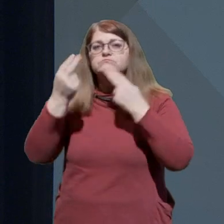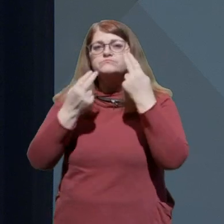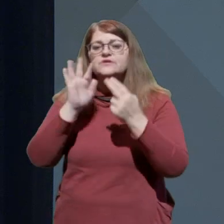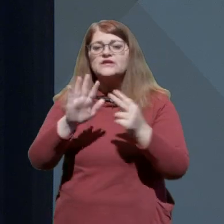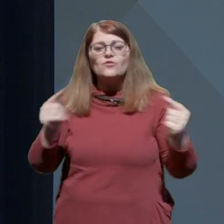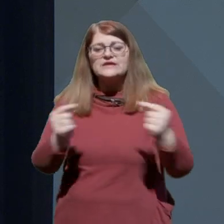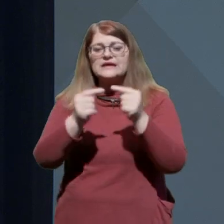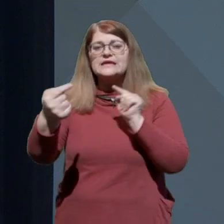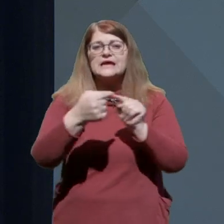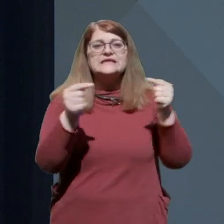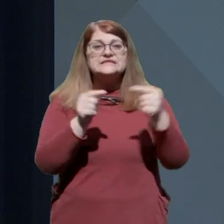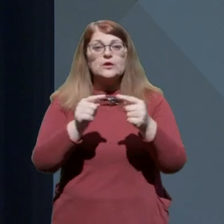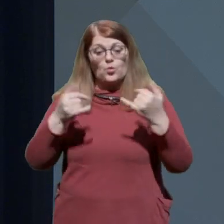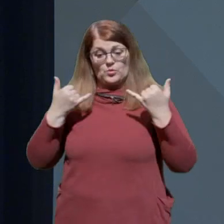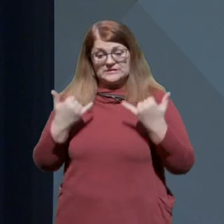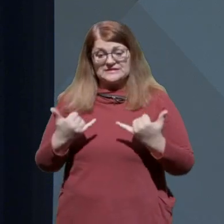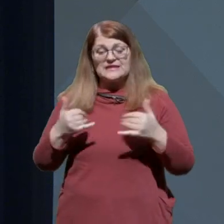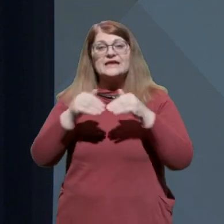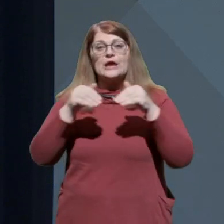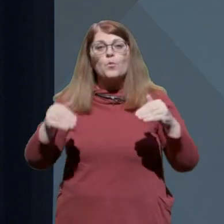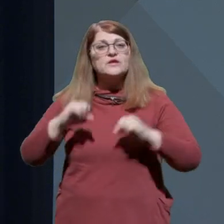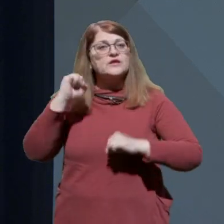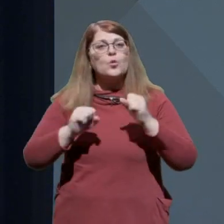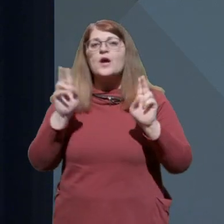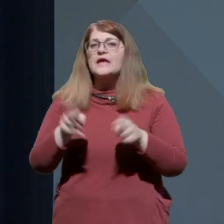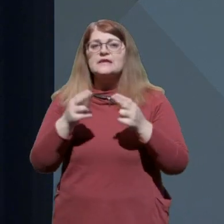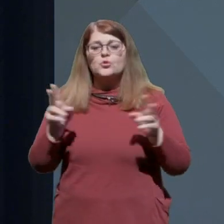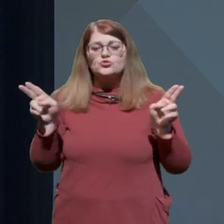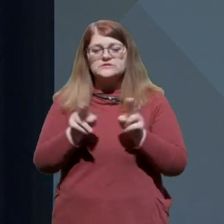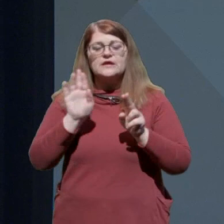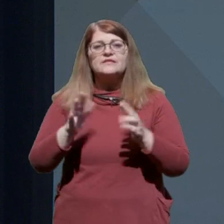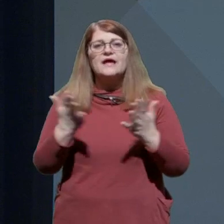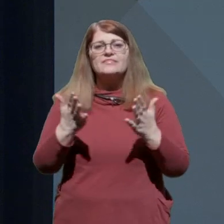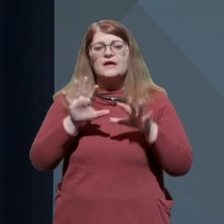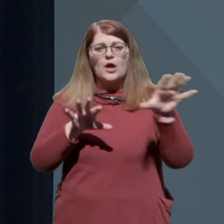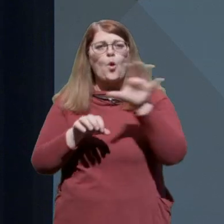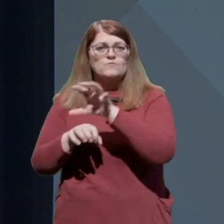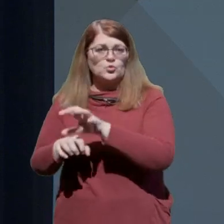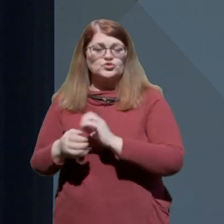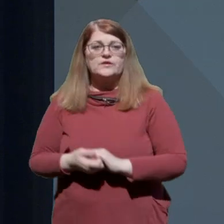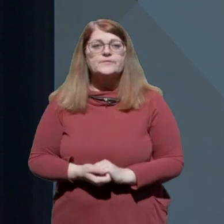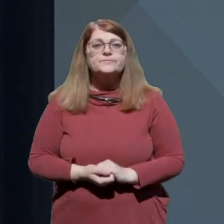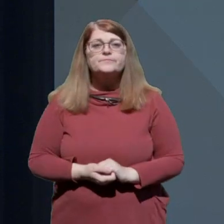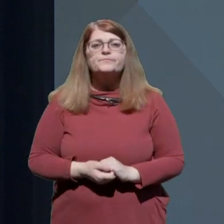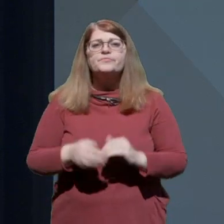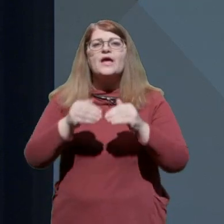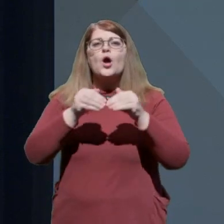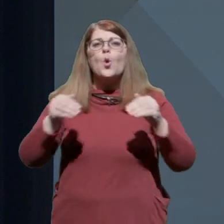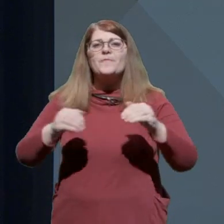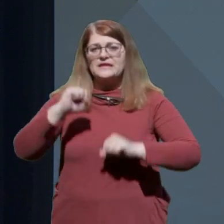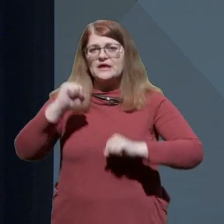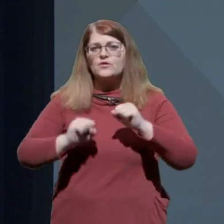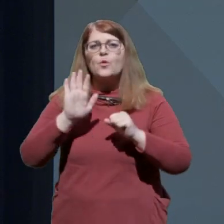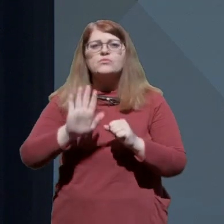stikov, se danih omejitev gibanja ni mogoče skrčiti zgolj na nekoj območi. Omejitev gibanja na